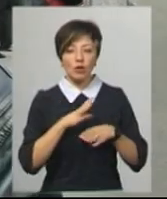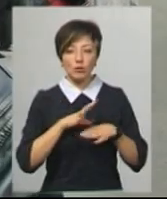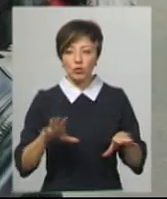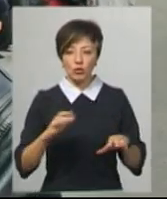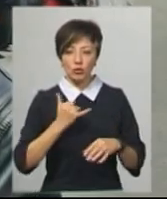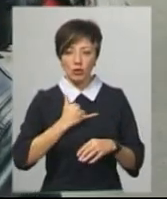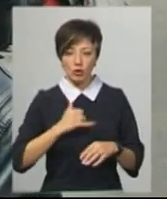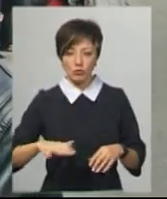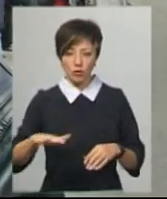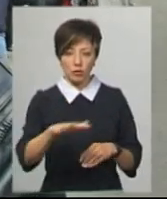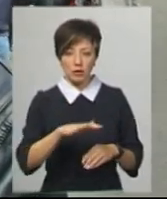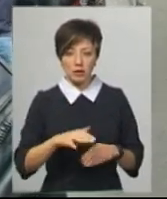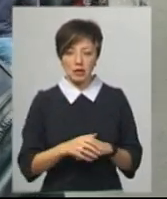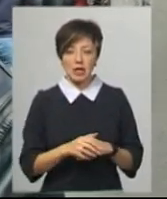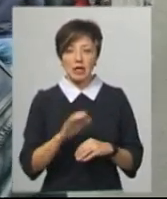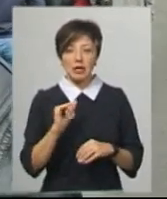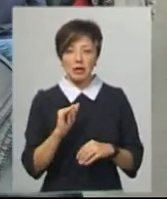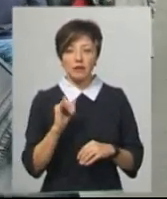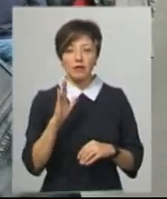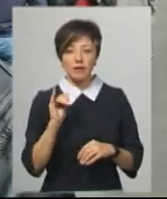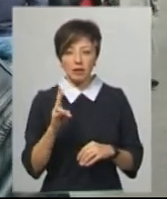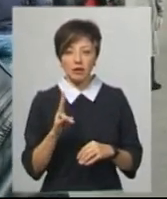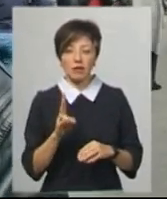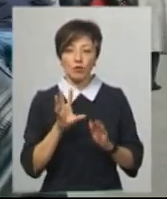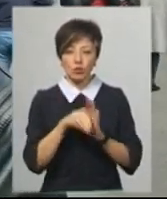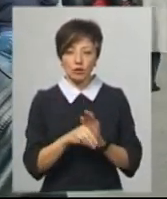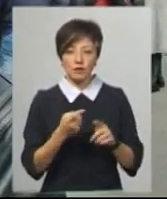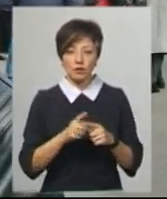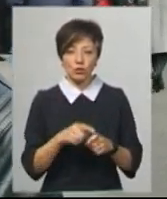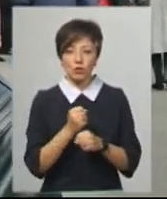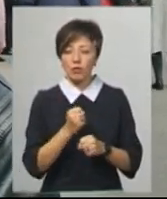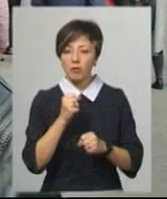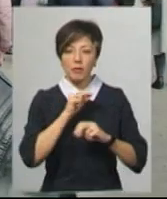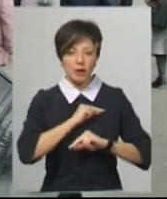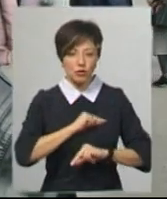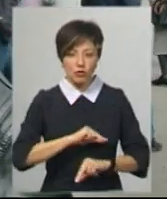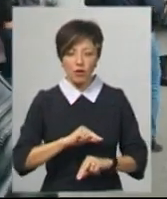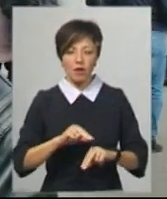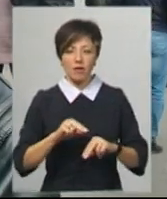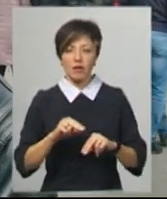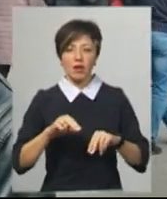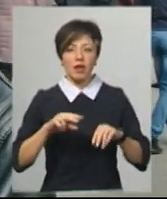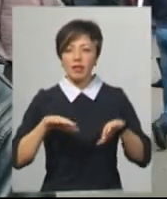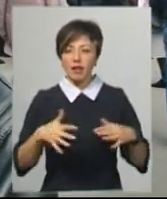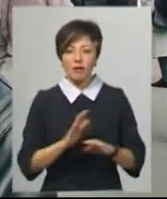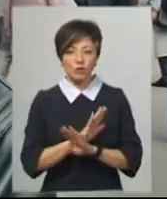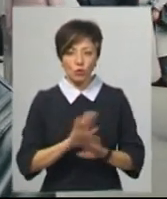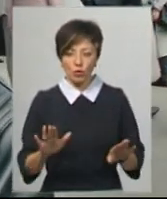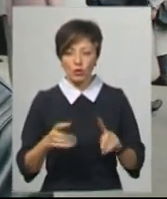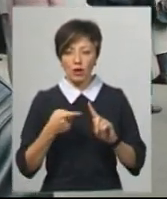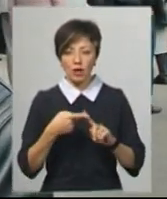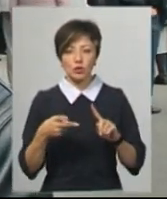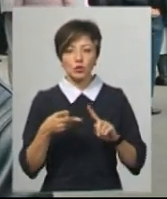жаль, у нашій країні. І він включився в цю роботу, він працював невтомно, це раз.